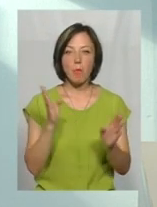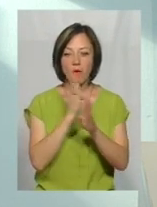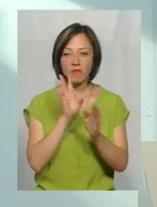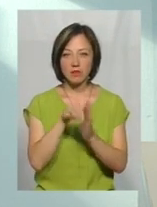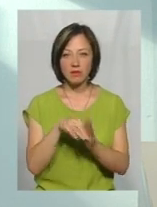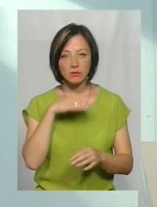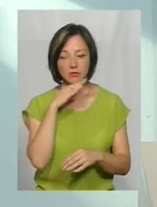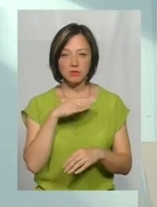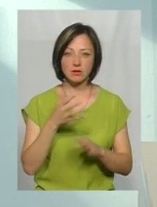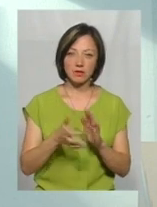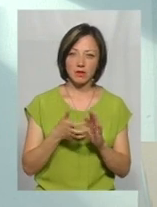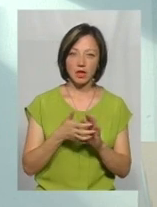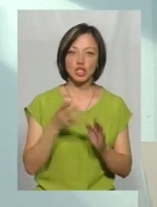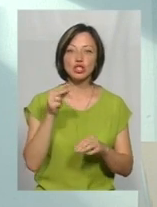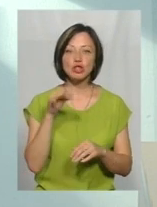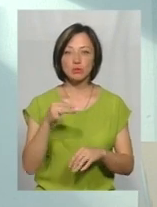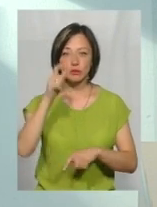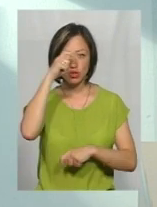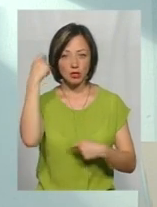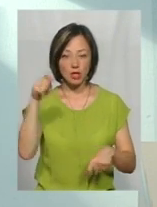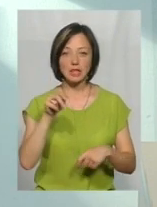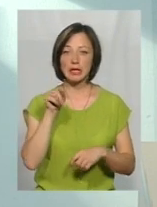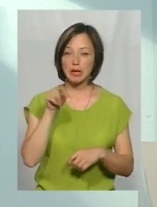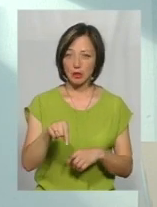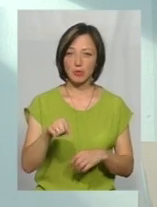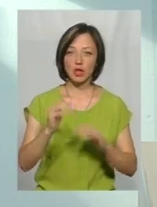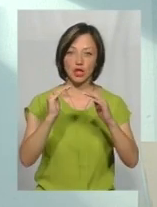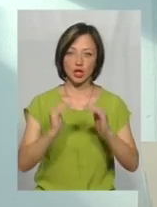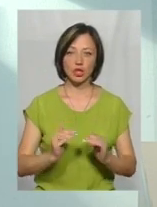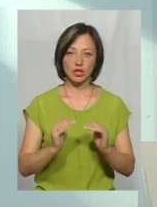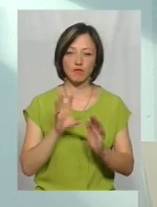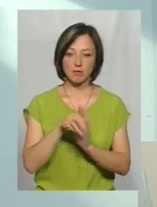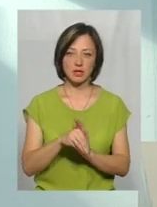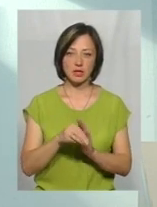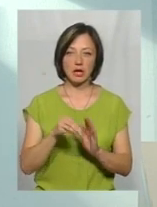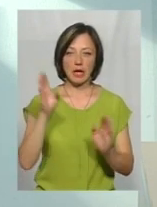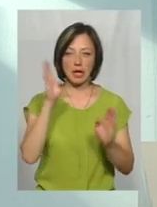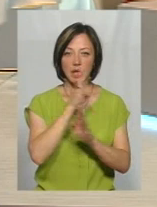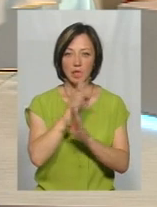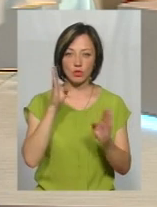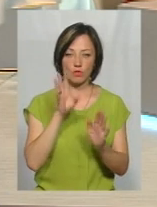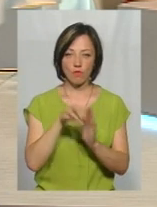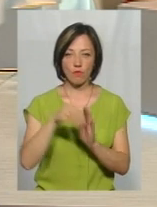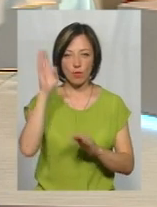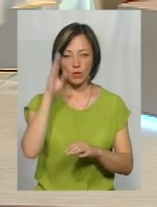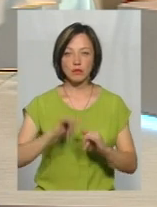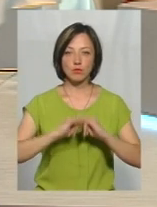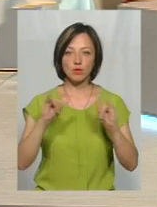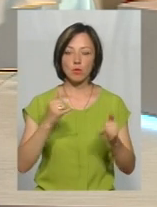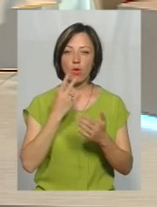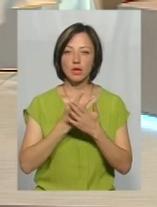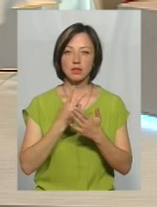чим вища температура води, тим нижче наявність розчиненого кисню і збільшуються показники